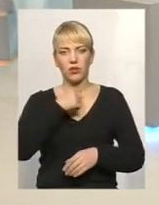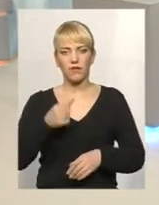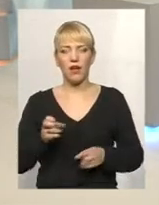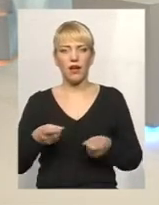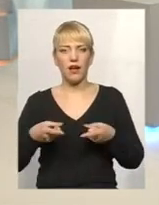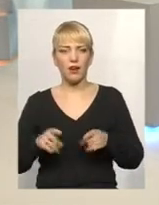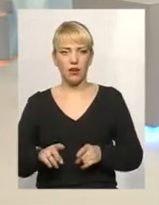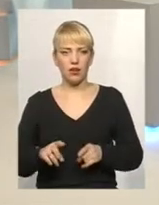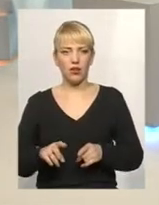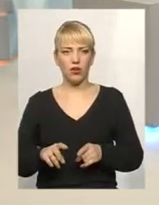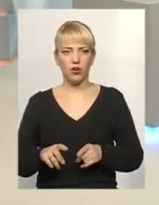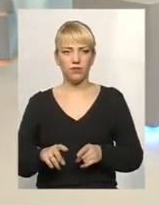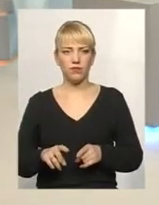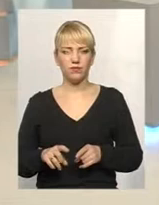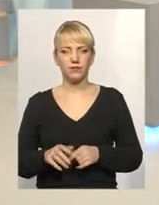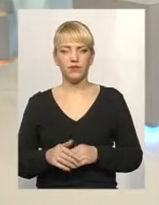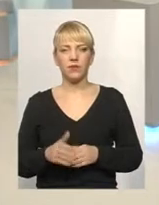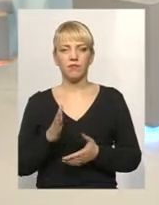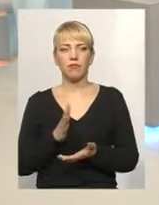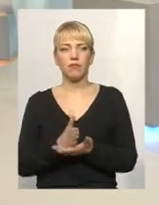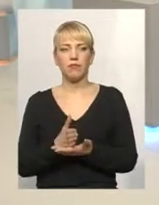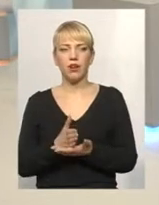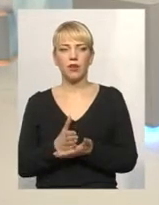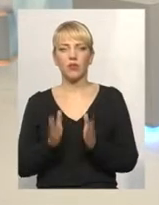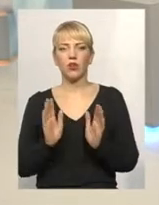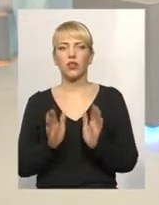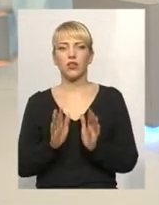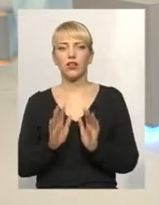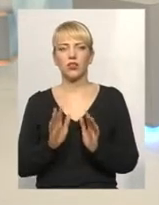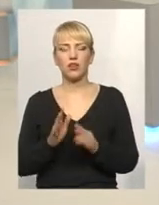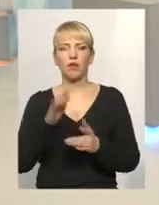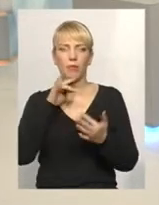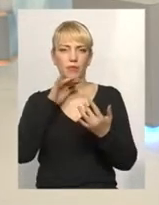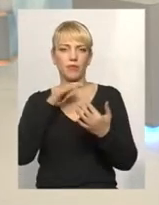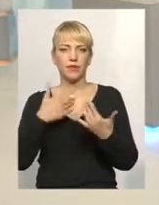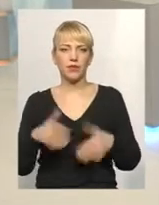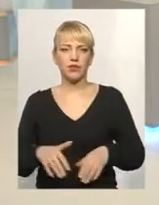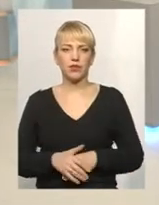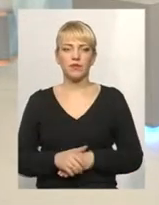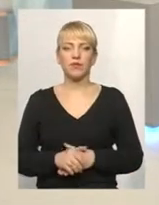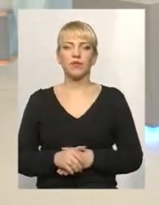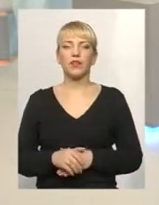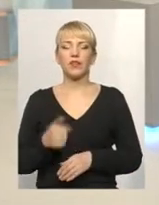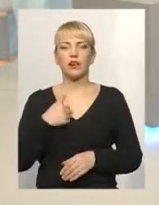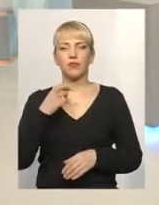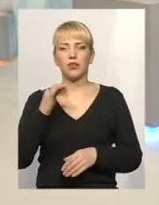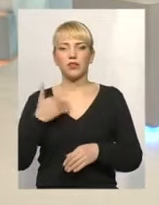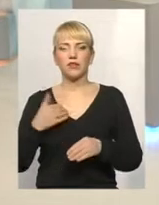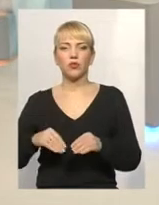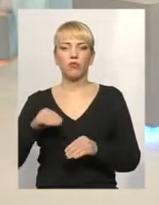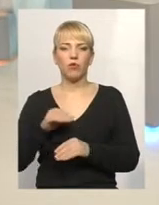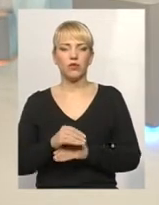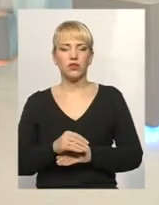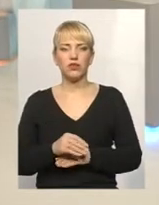Реально? Реально, дивіться. Маємо, ну, лише забалакуємо це питання. Я хотів, що допомогти, Віктор Леонідувич,